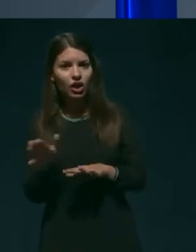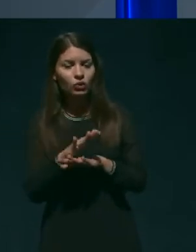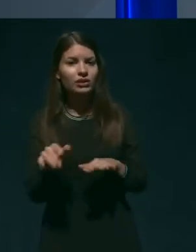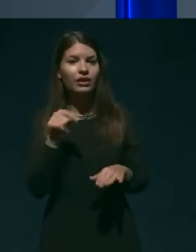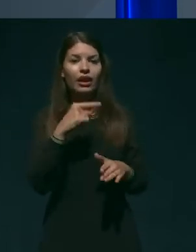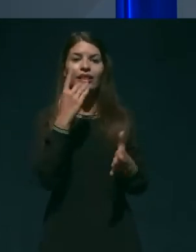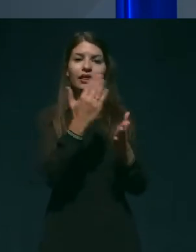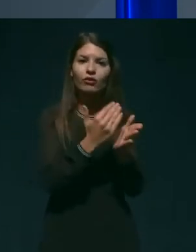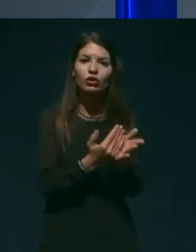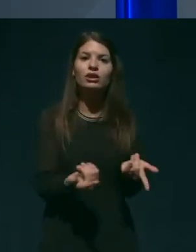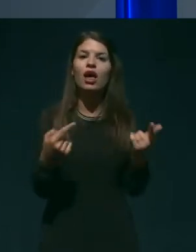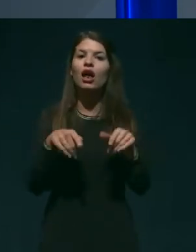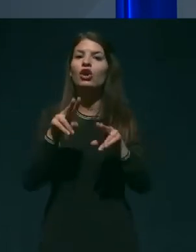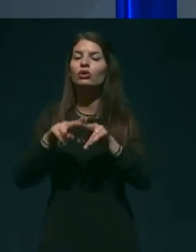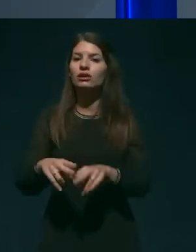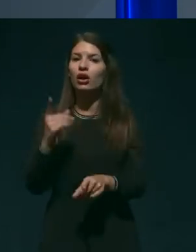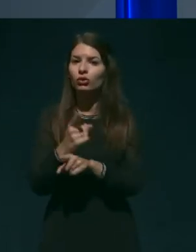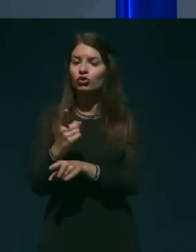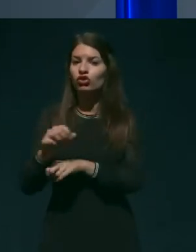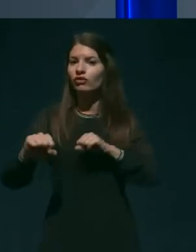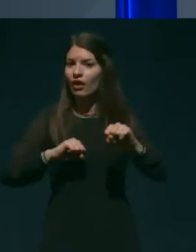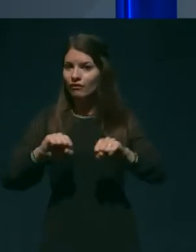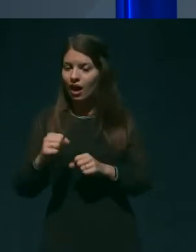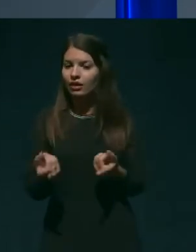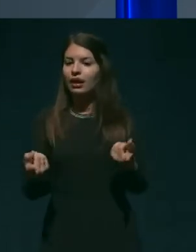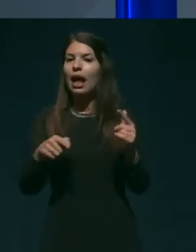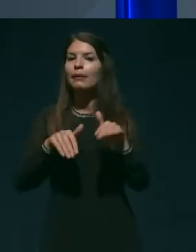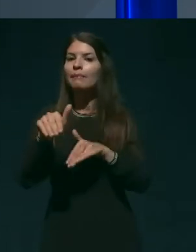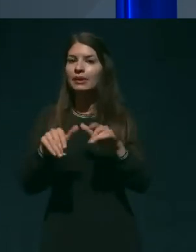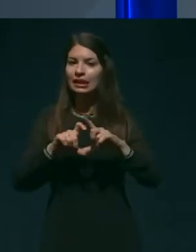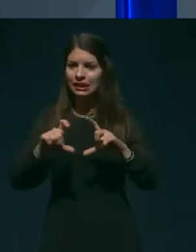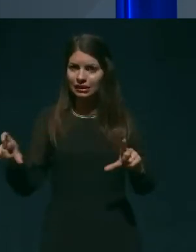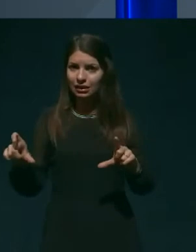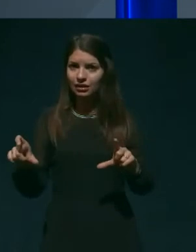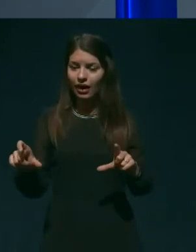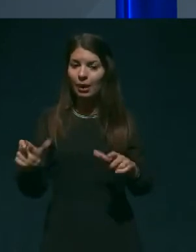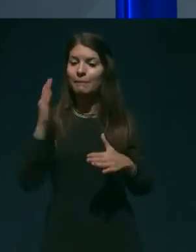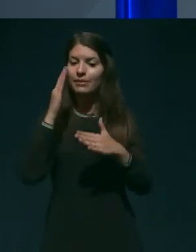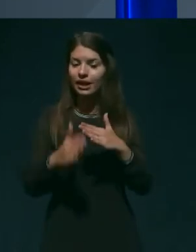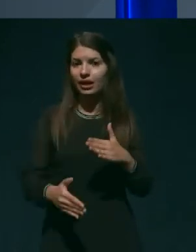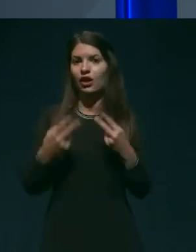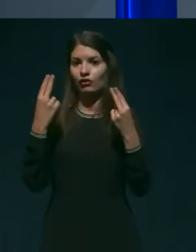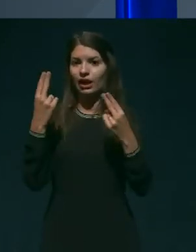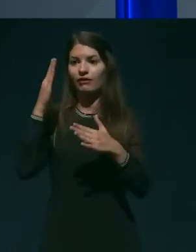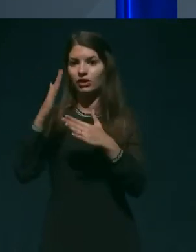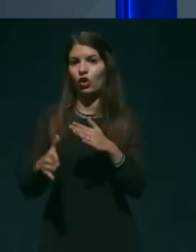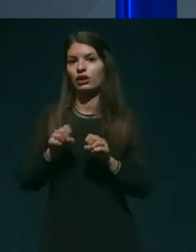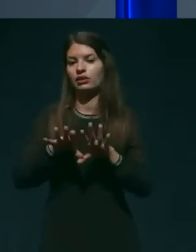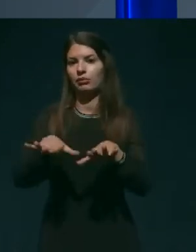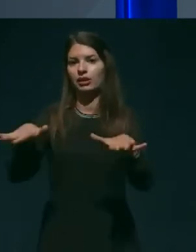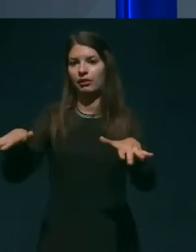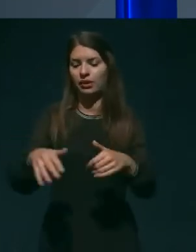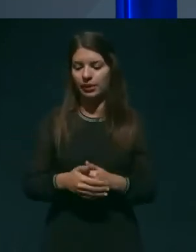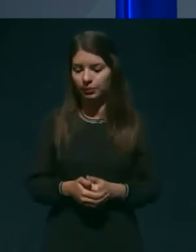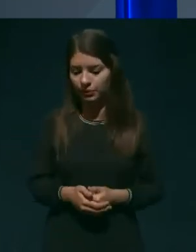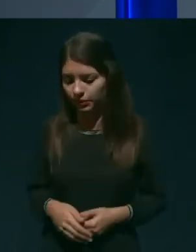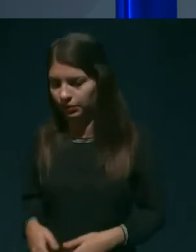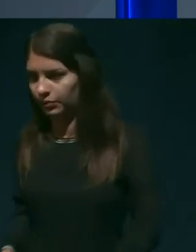ali druge odločitve vlade ali ministerstva sploh prenehajo veljati s koncem epidemije. Ja,